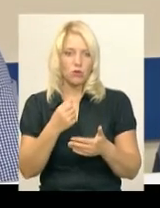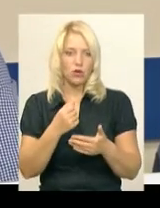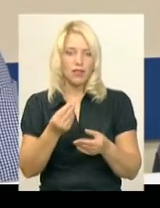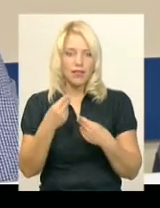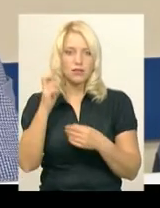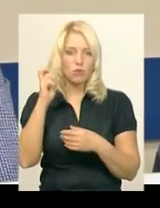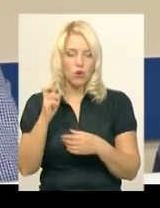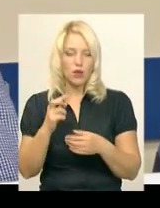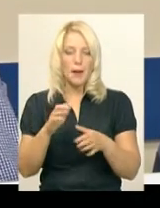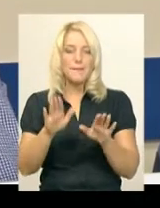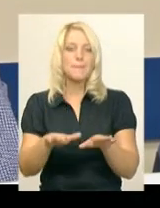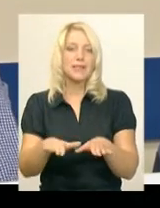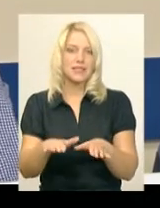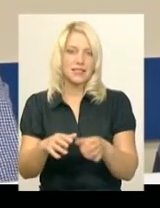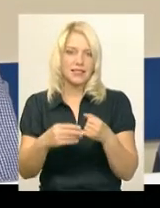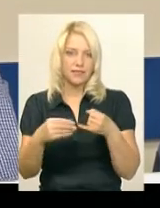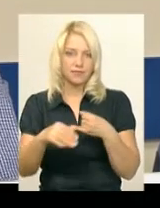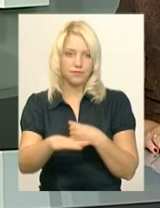місце розташування земельної ділянки.